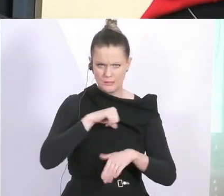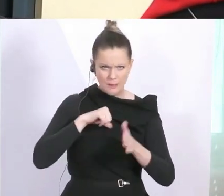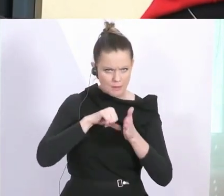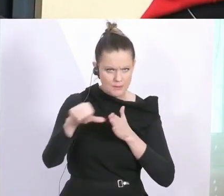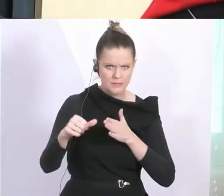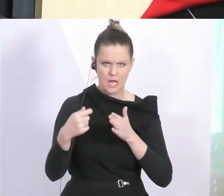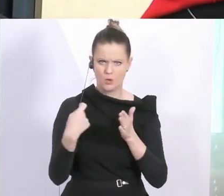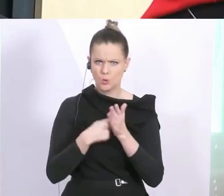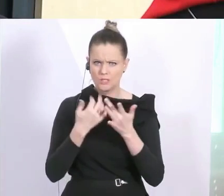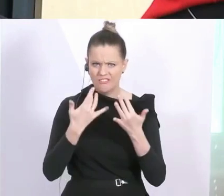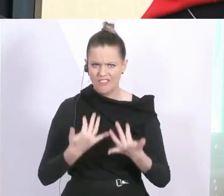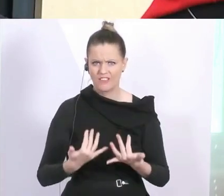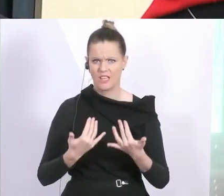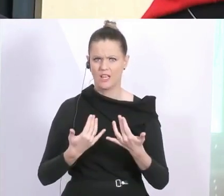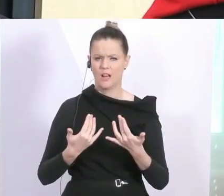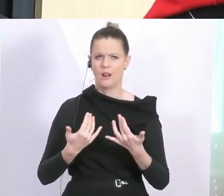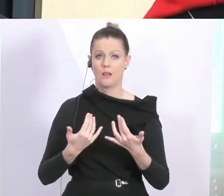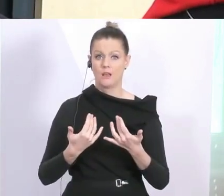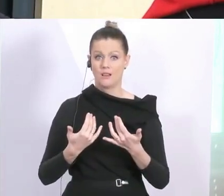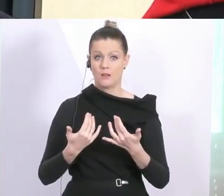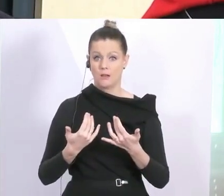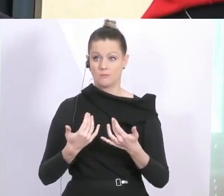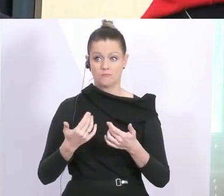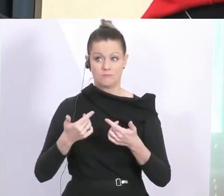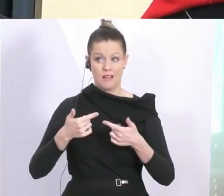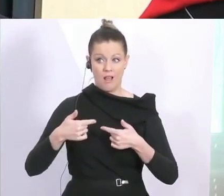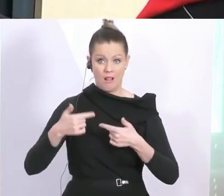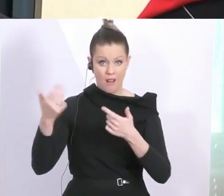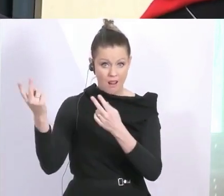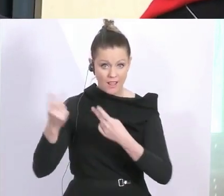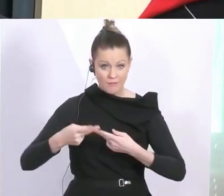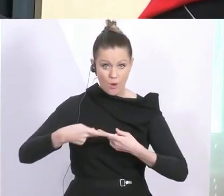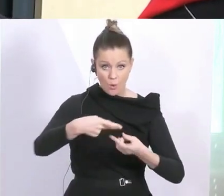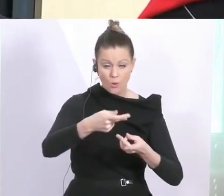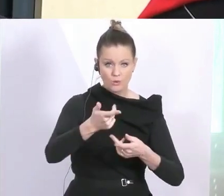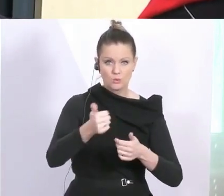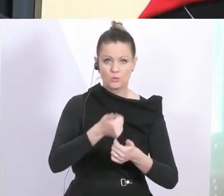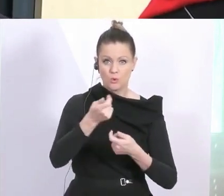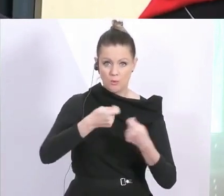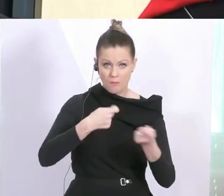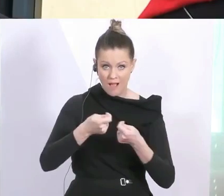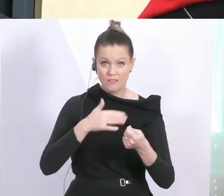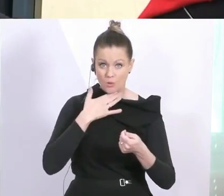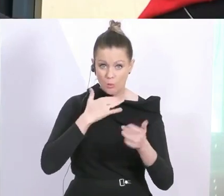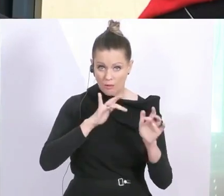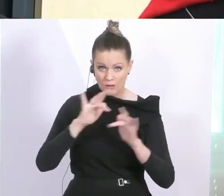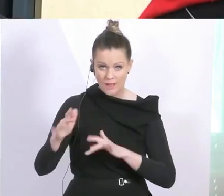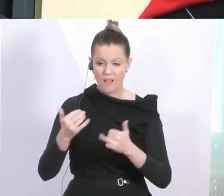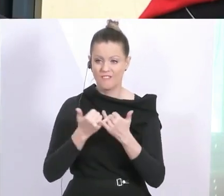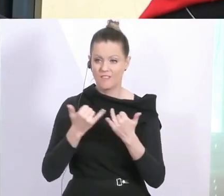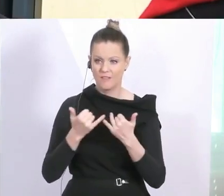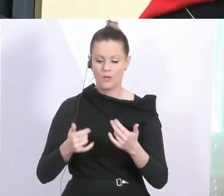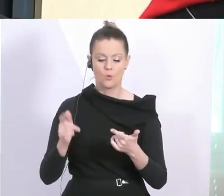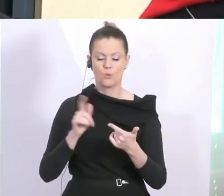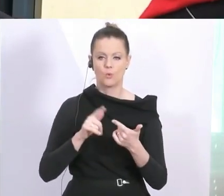stellen Sie die Versorgung sicher der Supermärkte, Apotheken? Gibt es da aktuell noch genug Vorräte? Und kurze zweite Frage. Wie sieht es